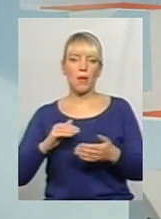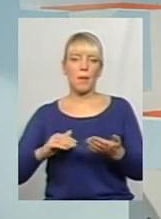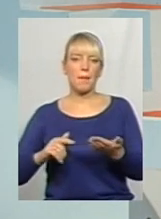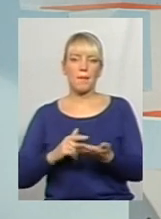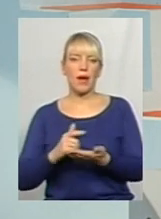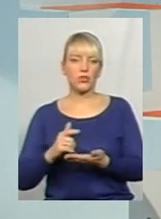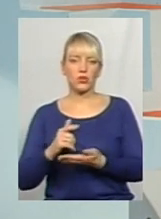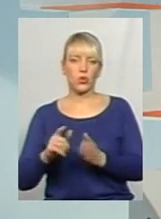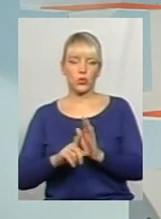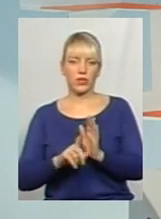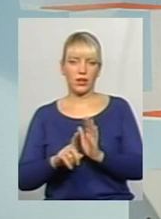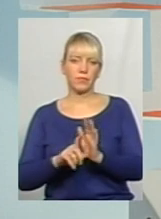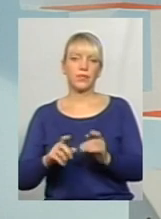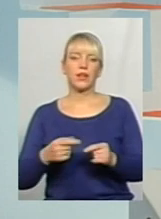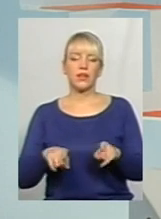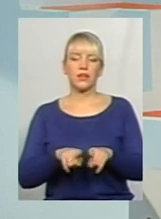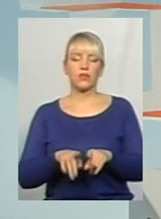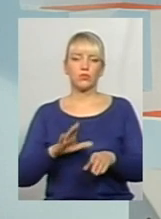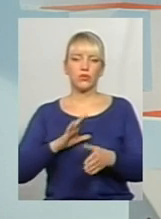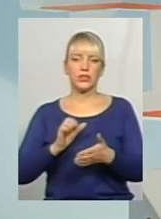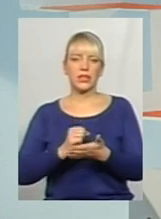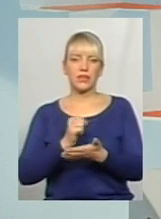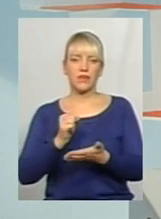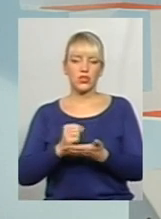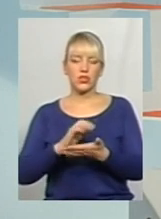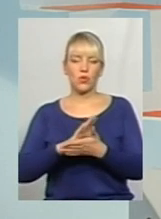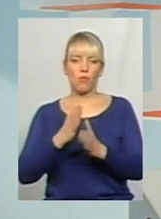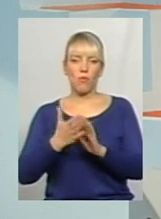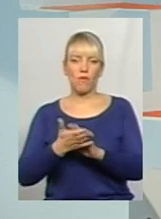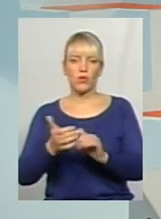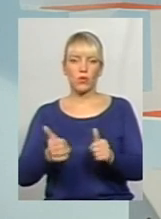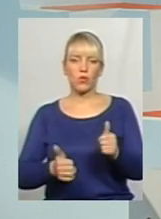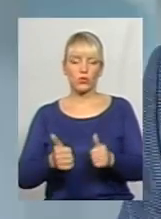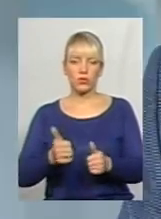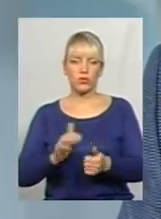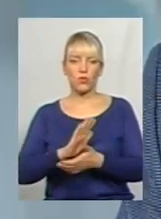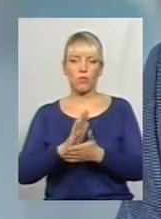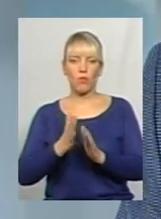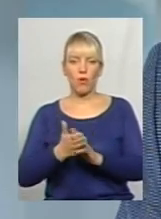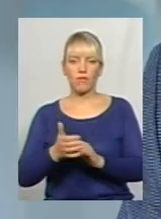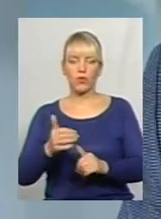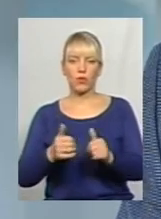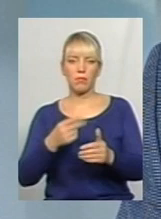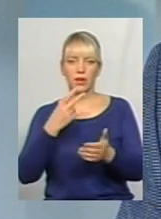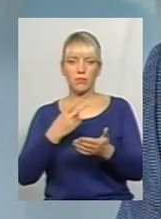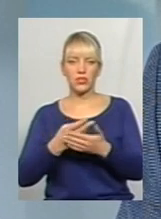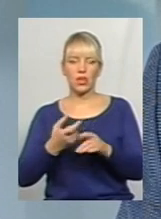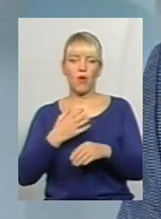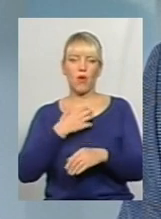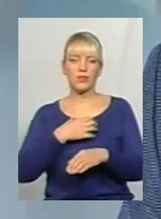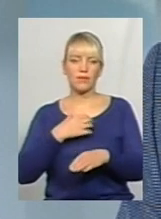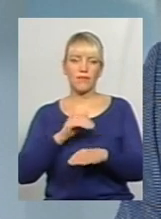Окрім цього, були затверджені умови конкурсу. Умови конкурсу передбачали з собою, основним фактором це